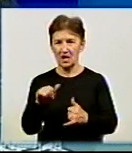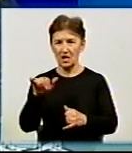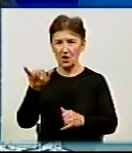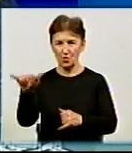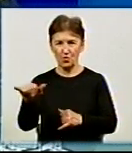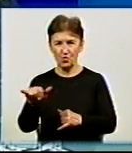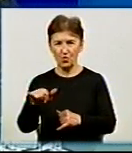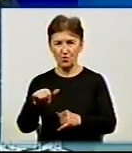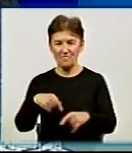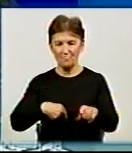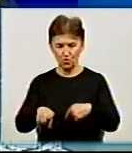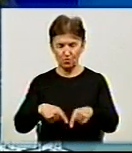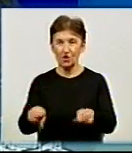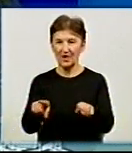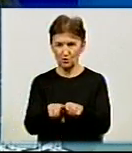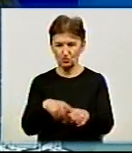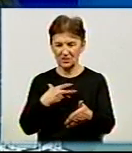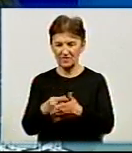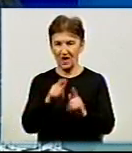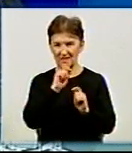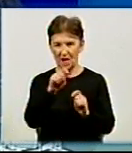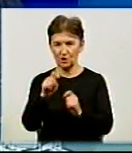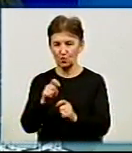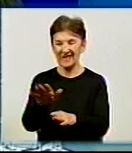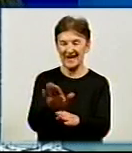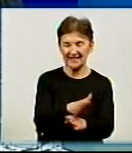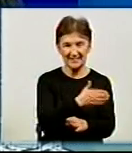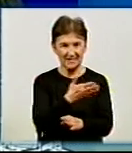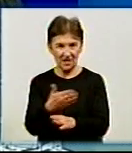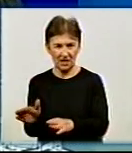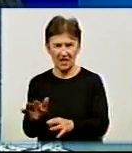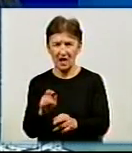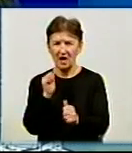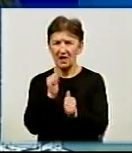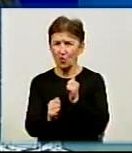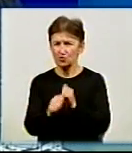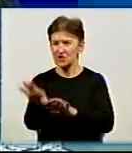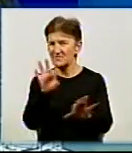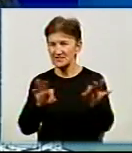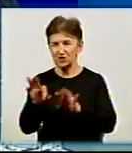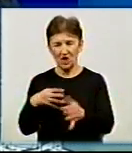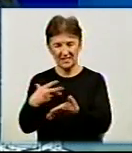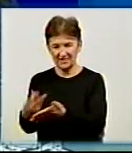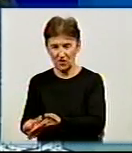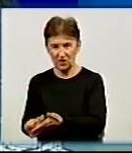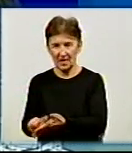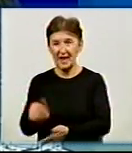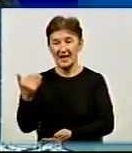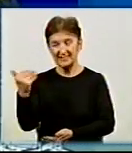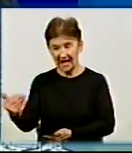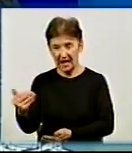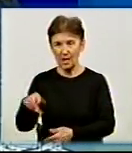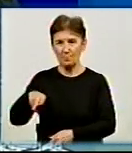розділили знову свої нагороди, тому кожні визначають свої. Тому це окреме, це премія